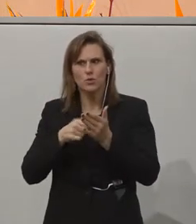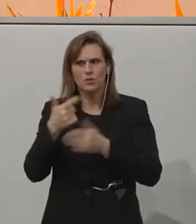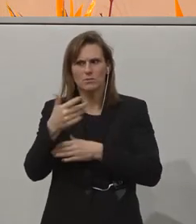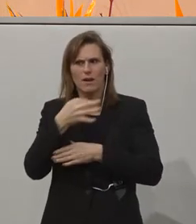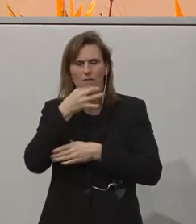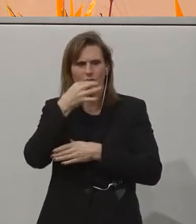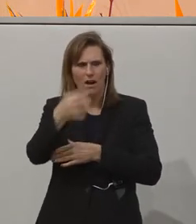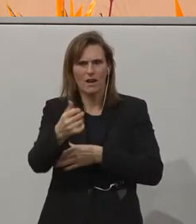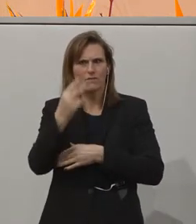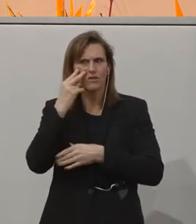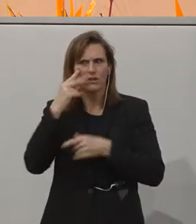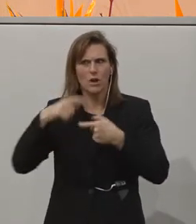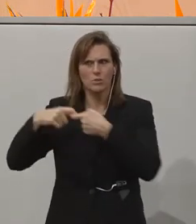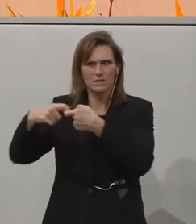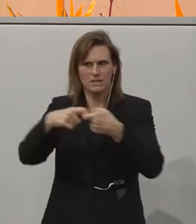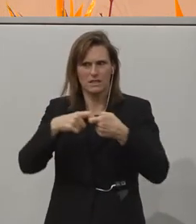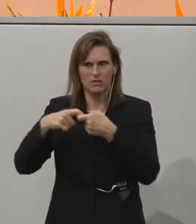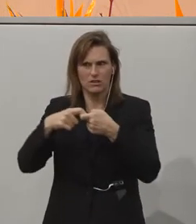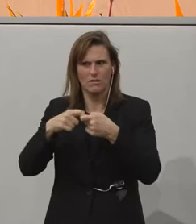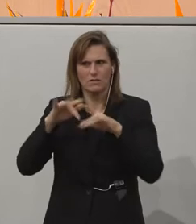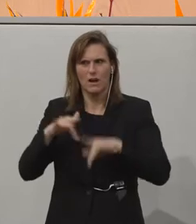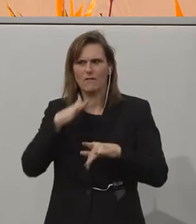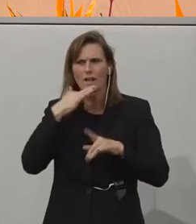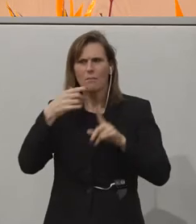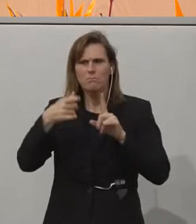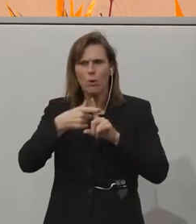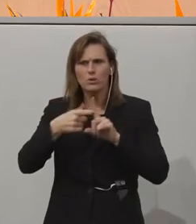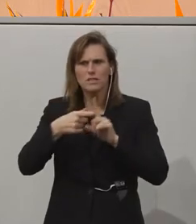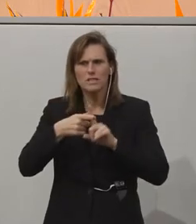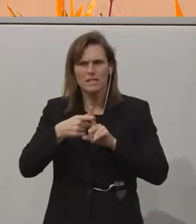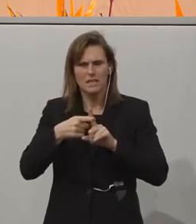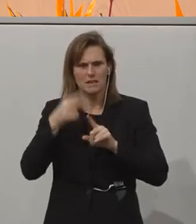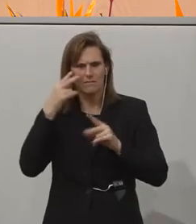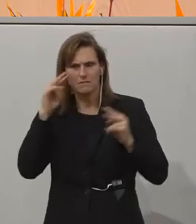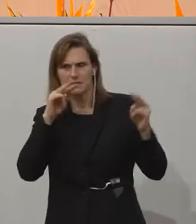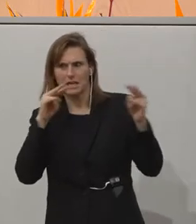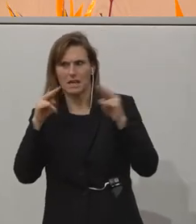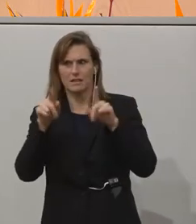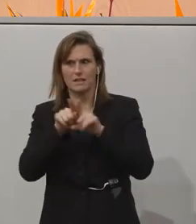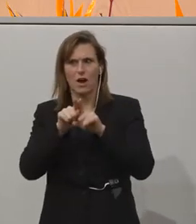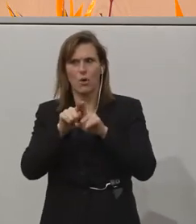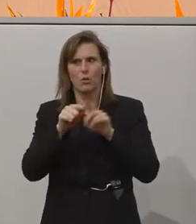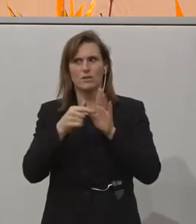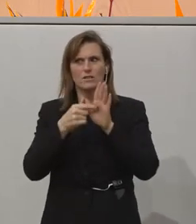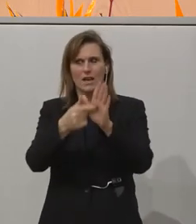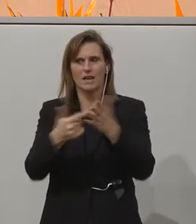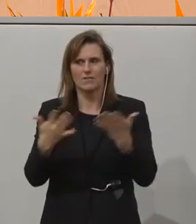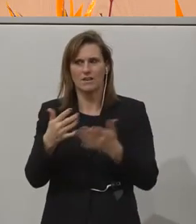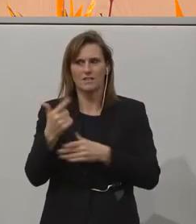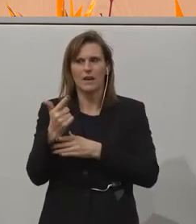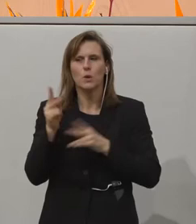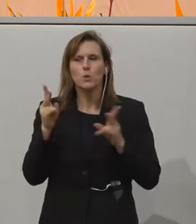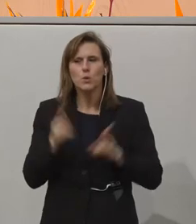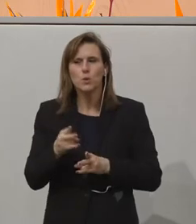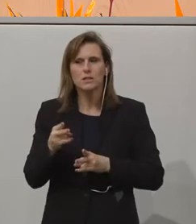change. And there many positive aspects that we have seen and have shown. We have two questions